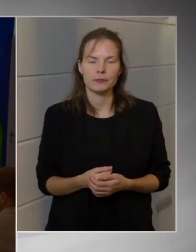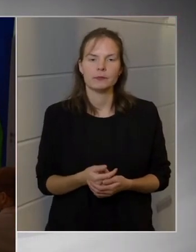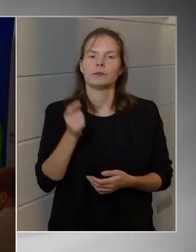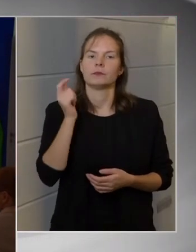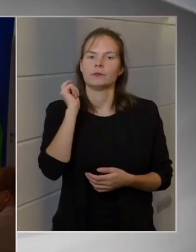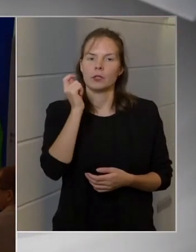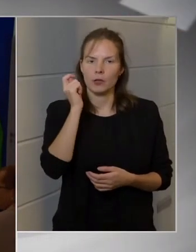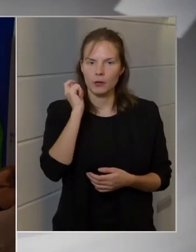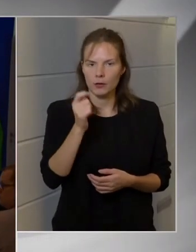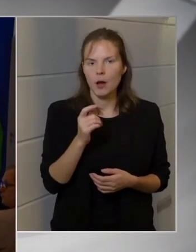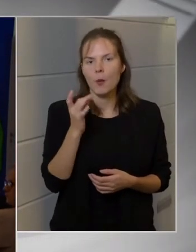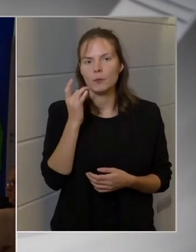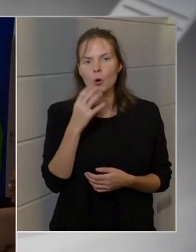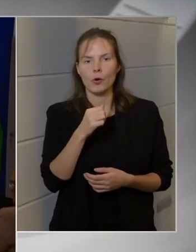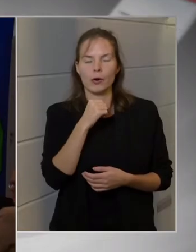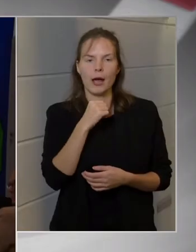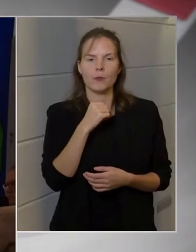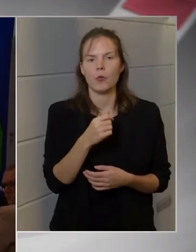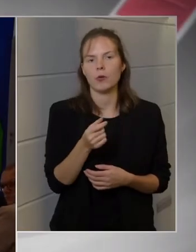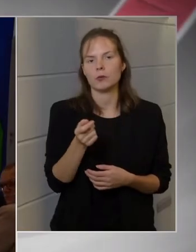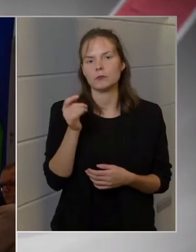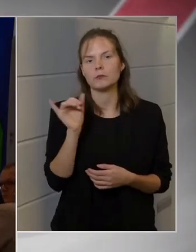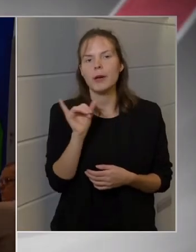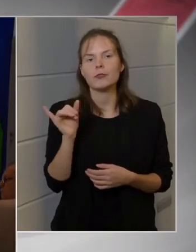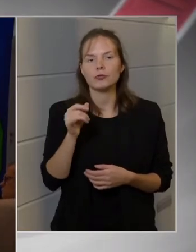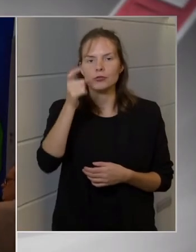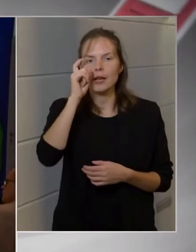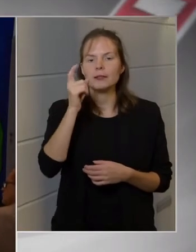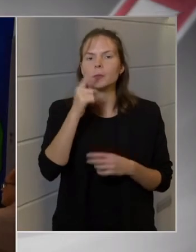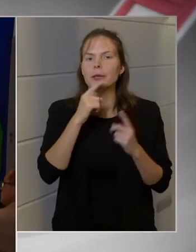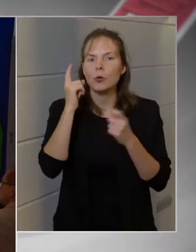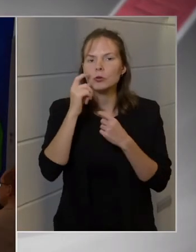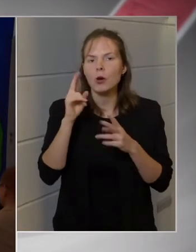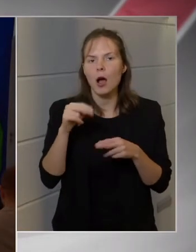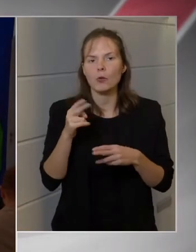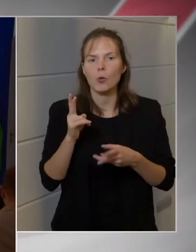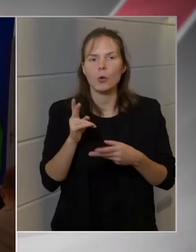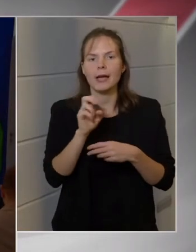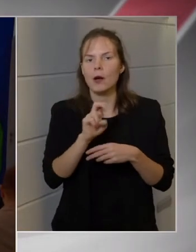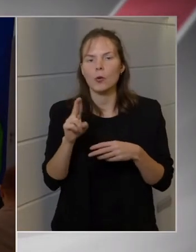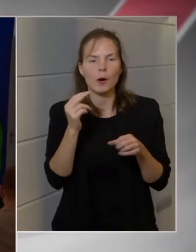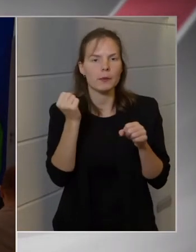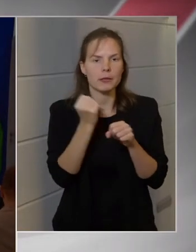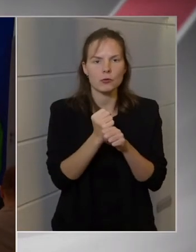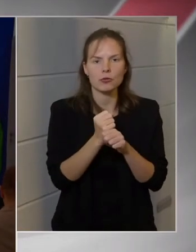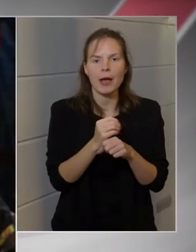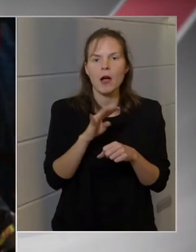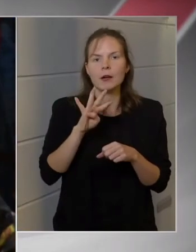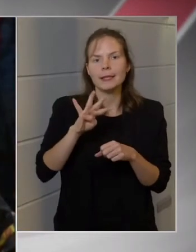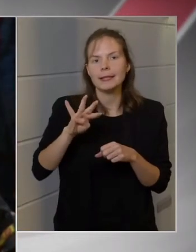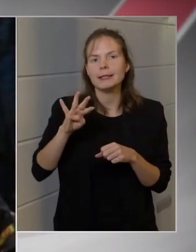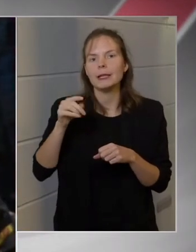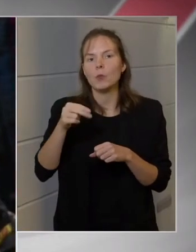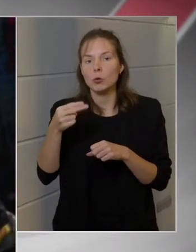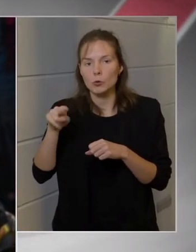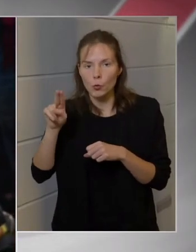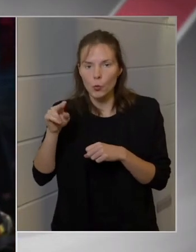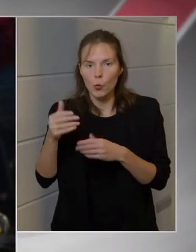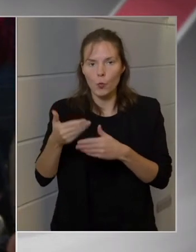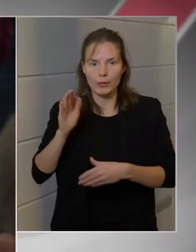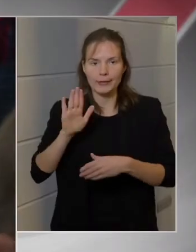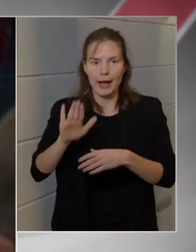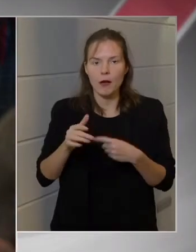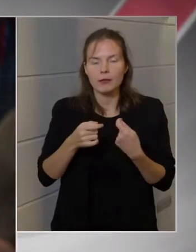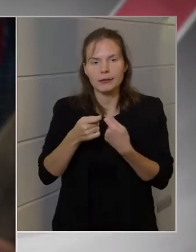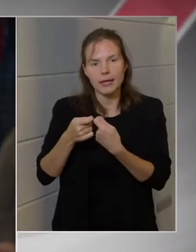Jó, hát kérlek, bokorgába vagyok a Pesti Sácoktól. Mit gondol arról, hogy az Európai Bizottság gyakorlatilag a 444.hu nevű portálnak szervezte ki